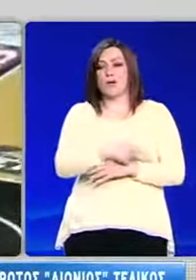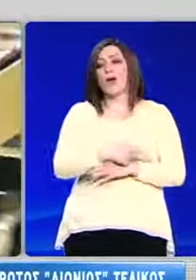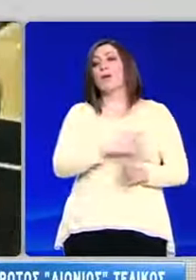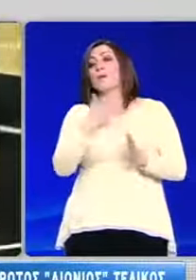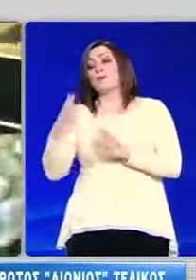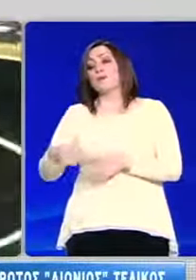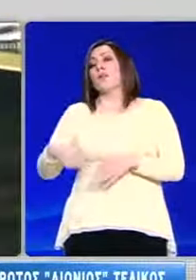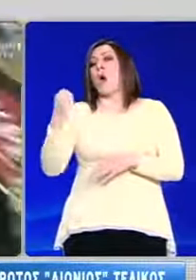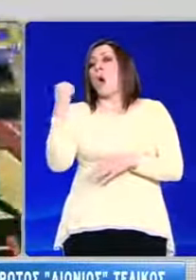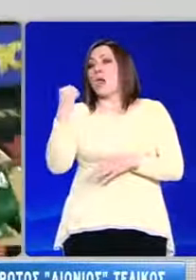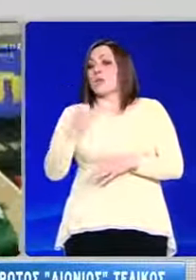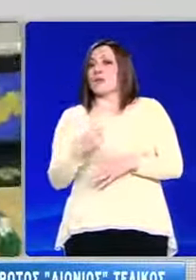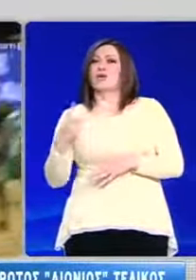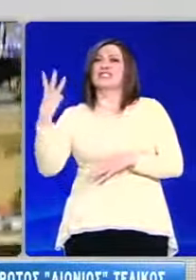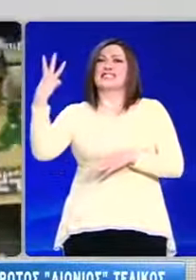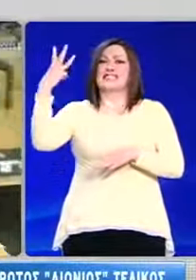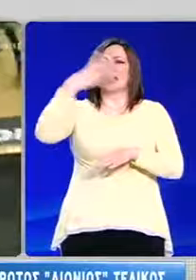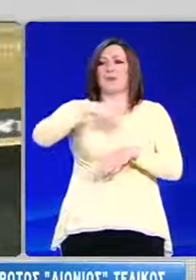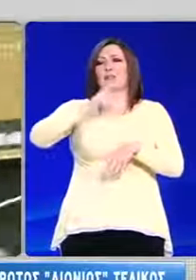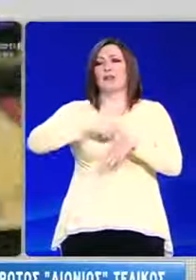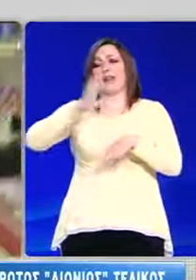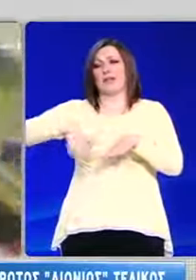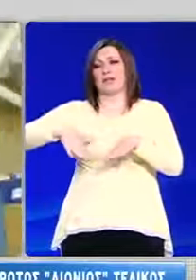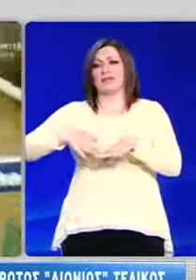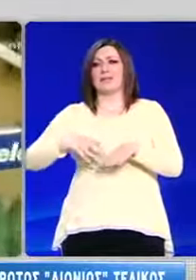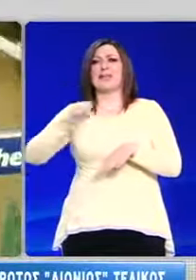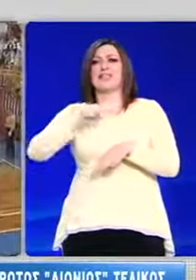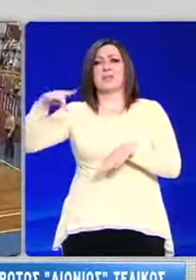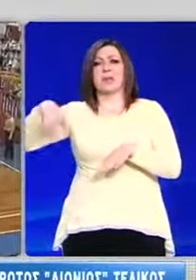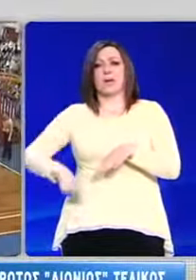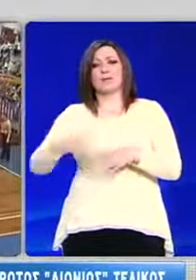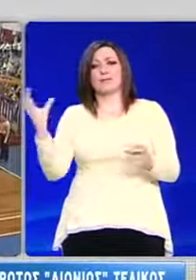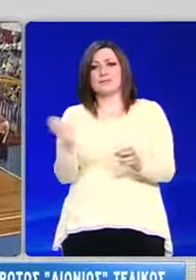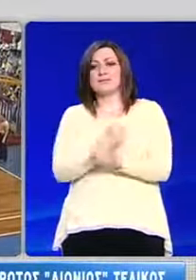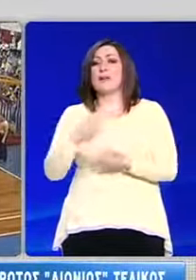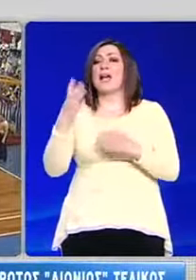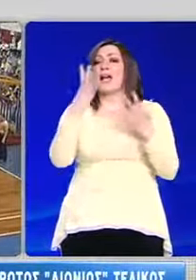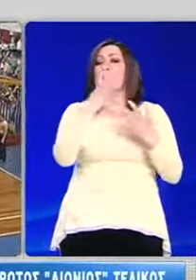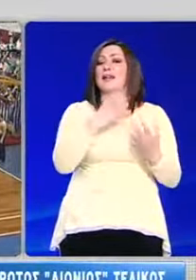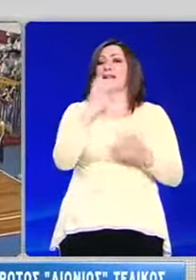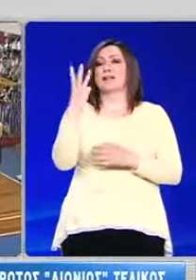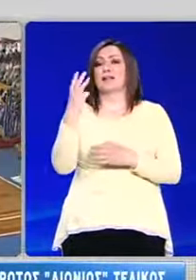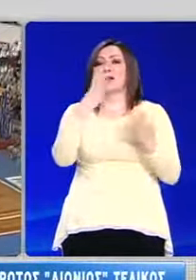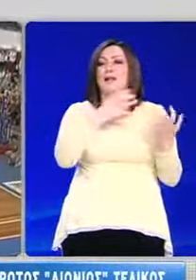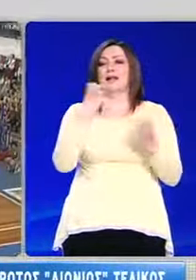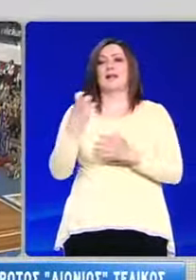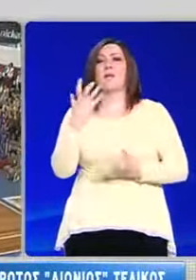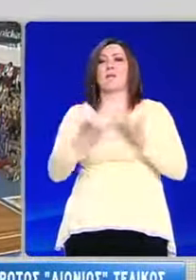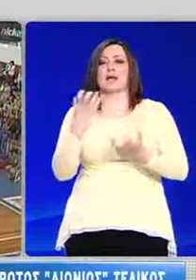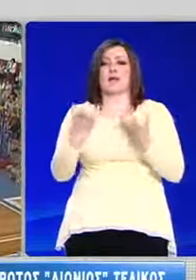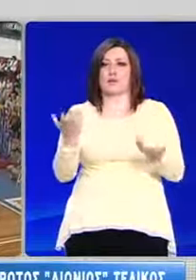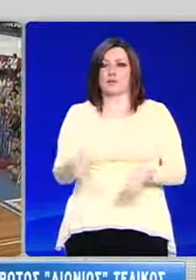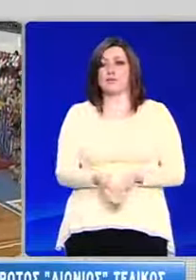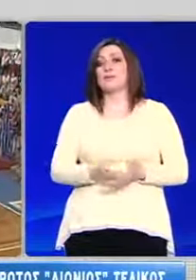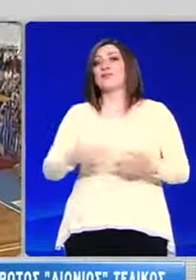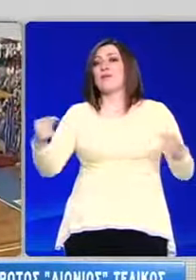ενώ οι ορυθρόλευκοι με τρίποντο του Βασίλης Πανούλη στην εκνοή της παράτασης νίκησαν με 93-90 τον Πανιόνιο. Η σειρά